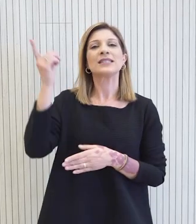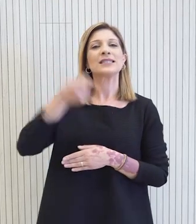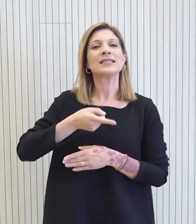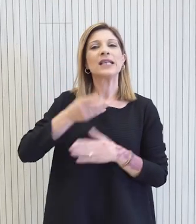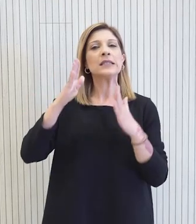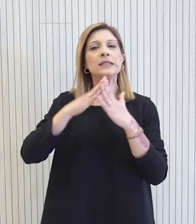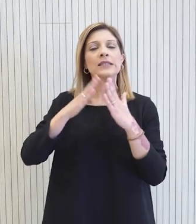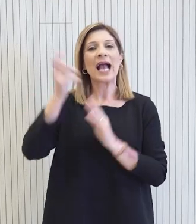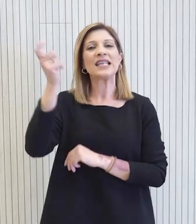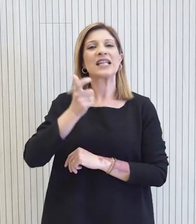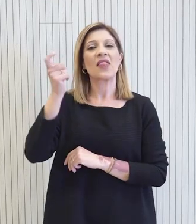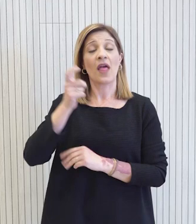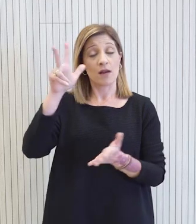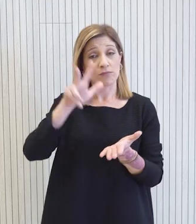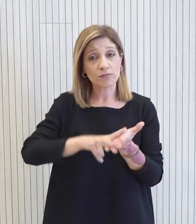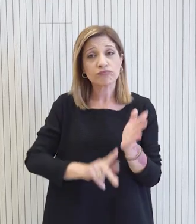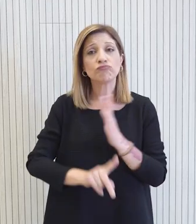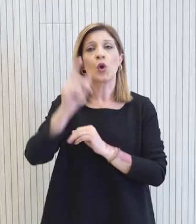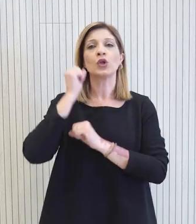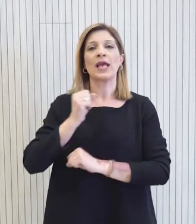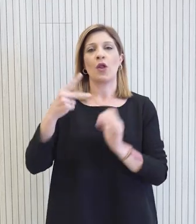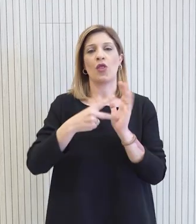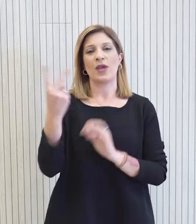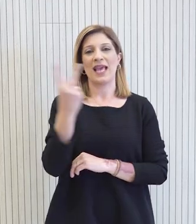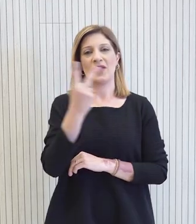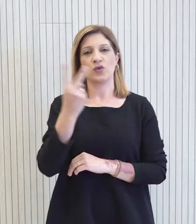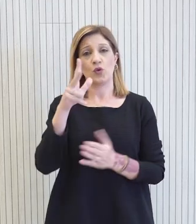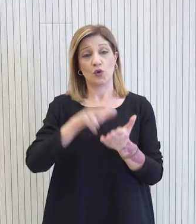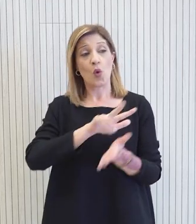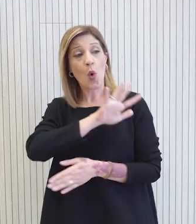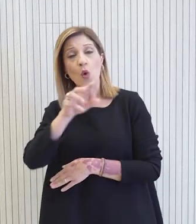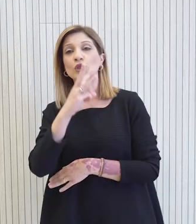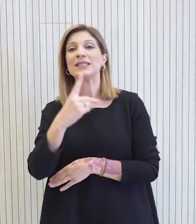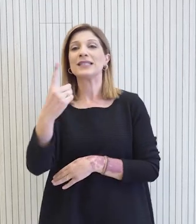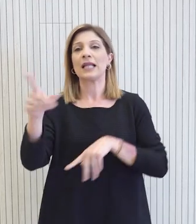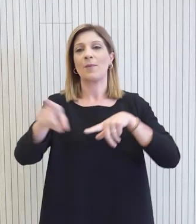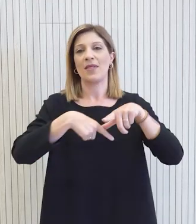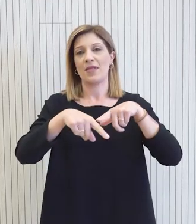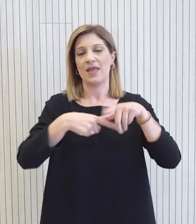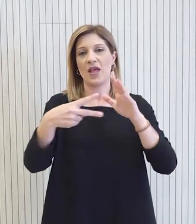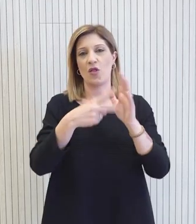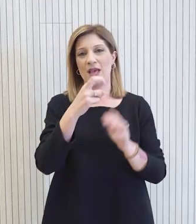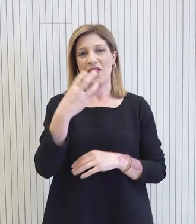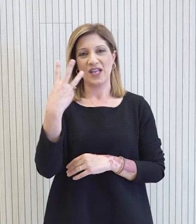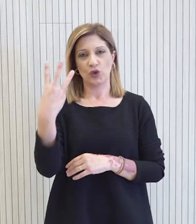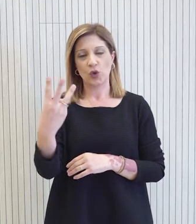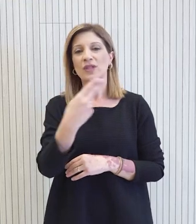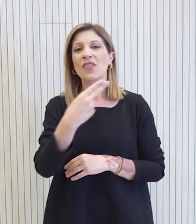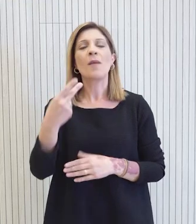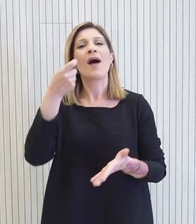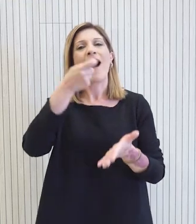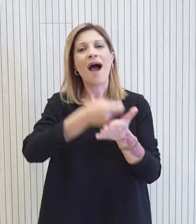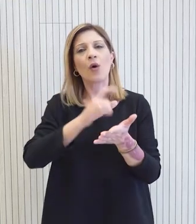δάνεια που έχουν συναυθεί από την 1η Ανουαρίου 2022 μέχρι την 31η Δεκεμβρίου του 2023 και που αφορούν